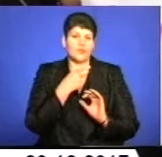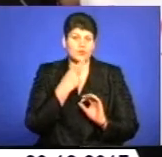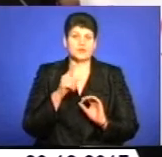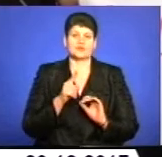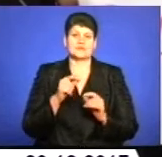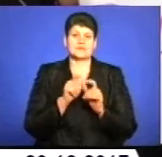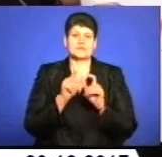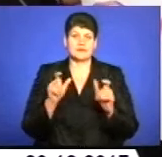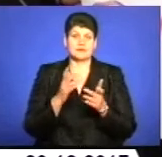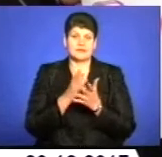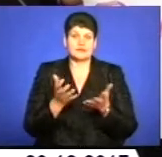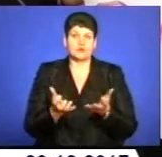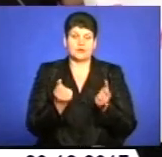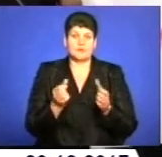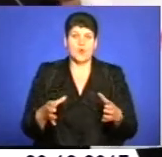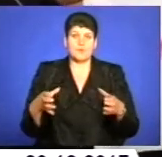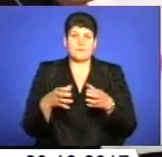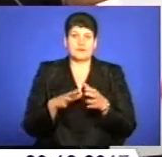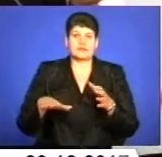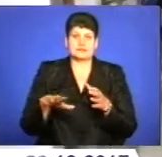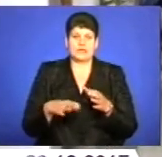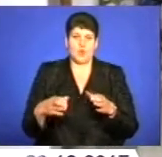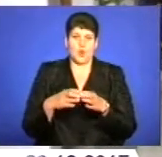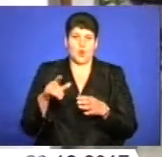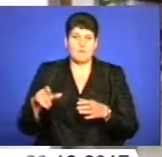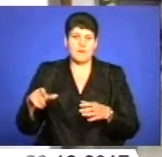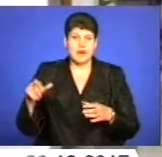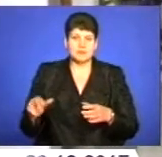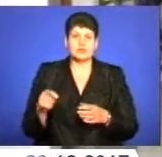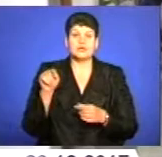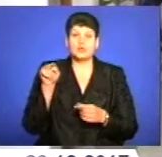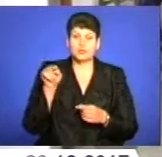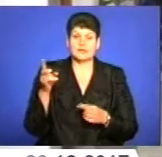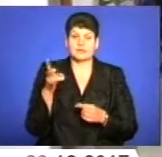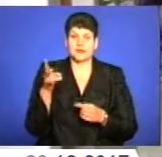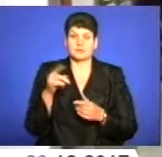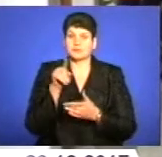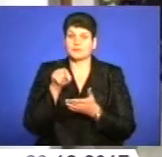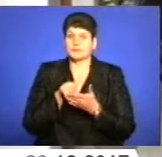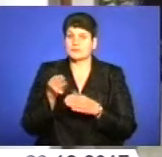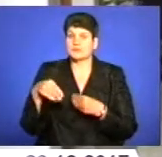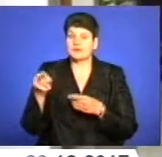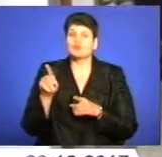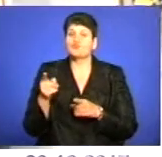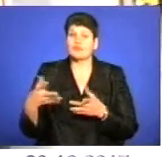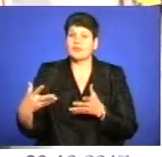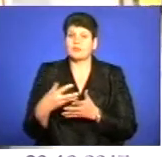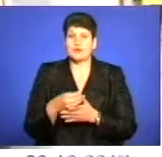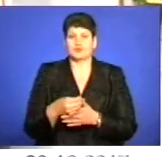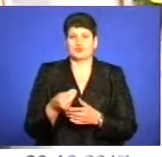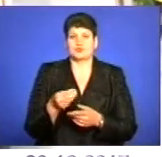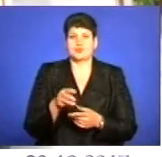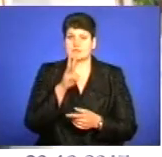заклад перебуває на отриманні об'єднаної територіальної громади. Тож, саме туди треба адресувати запитання, чому не виплачують гроші